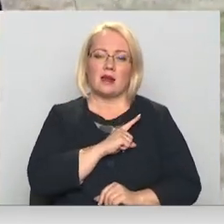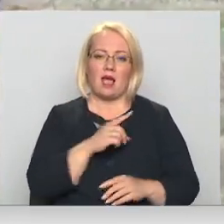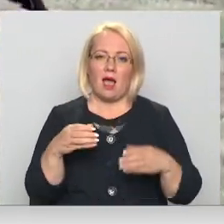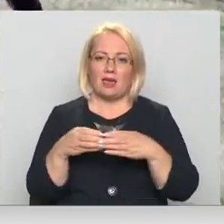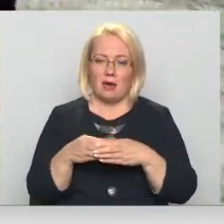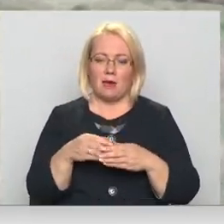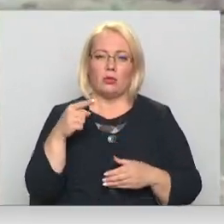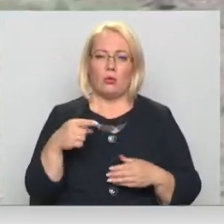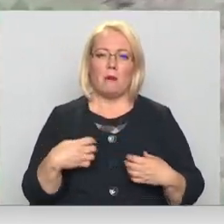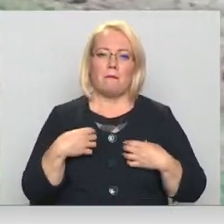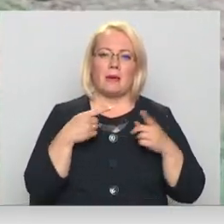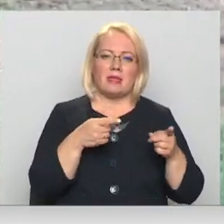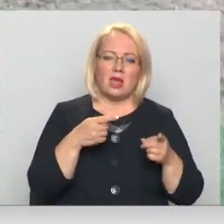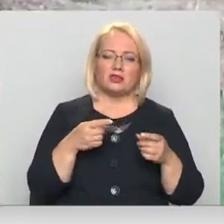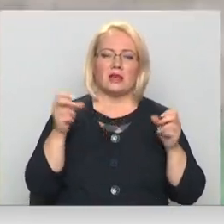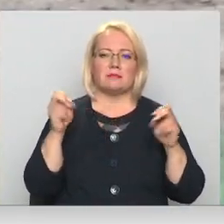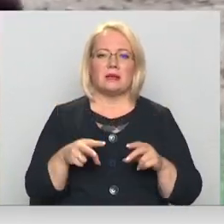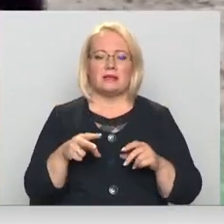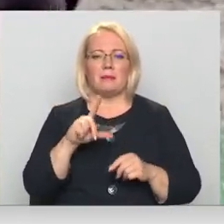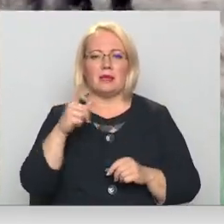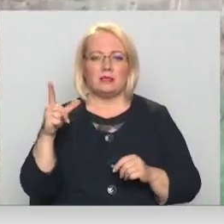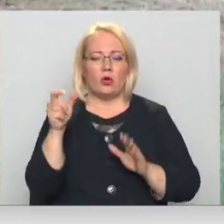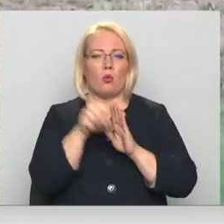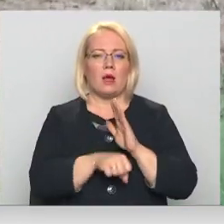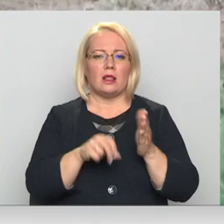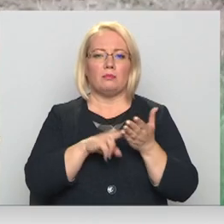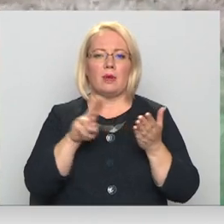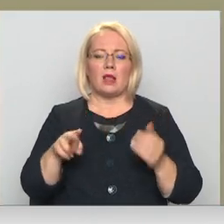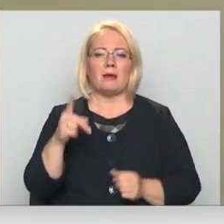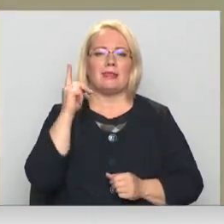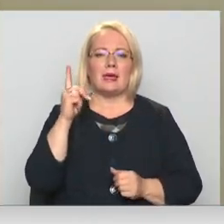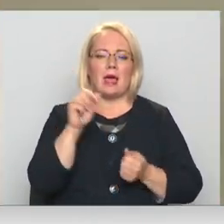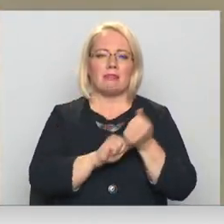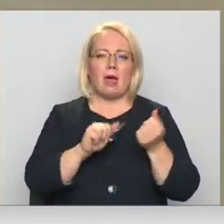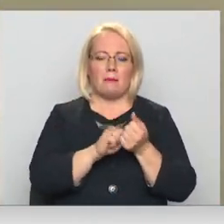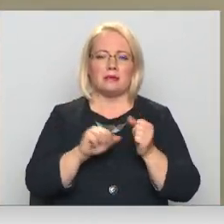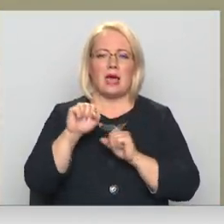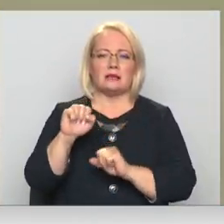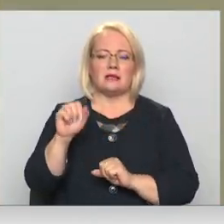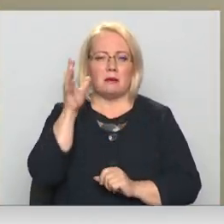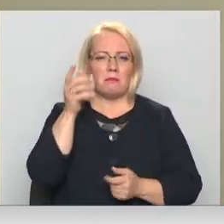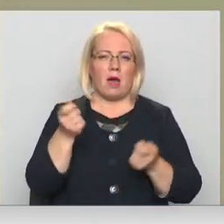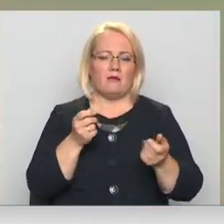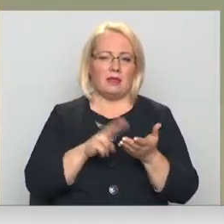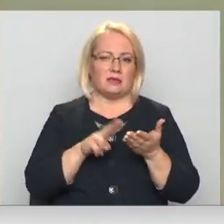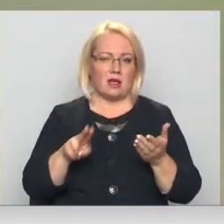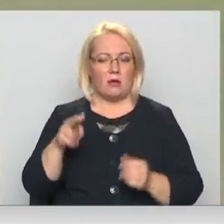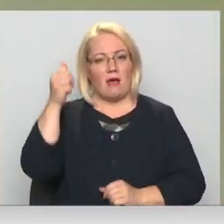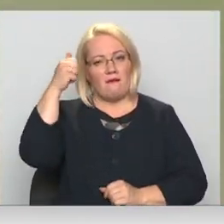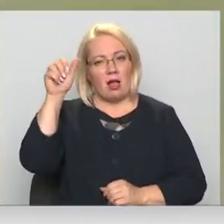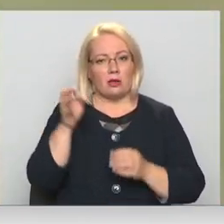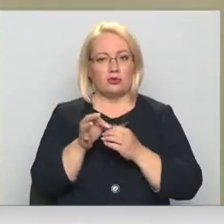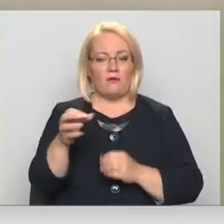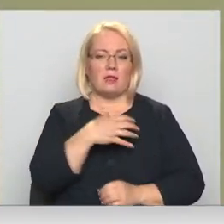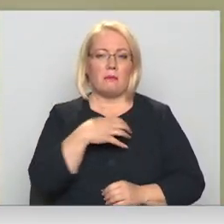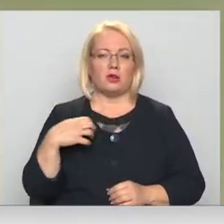To biedēšana ar speciāliem līdzekļiem un nogalināšana ir pieļaujama, vienīgi ar dabas aizsardzības pārvaldes atļauju. Valkas novada pašvaldība